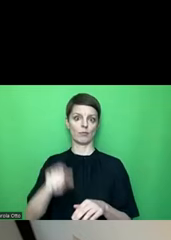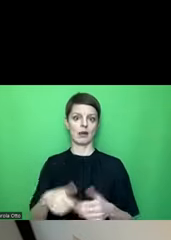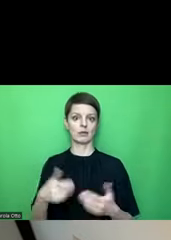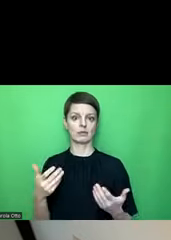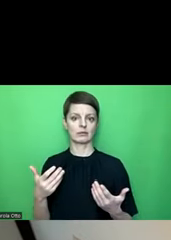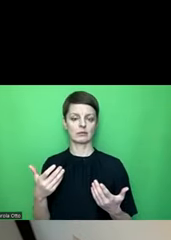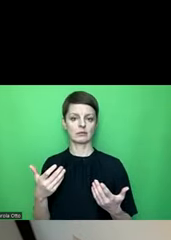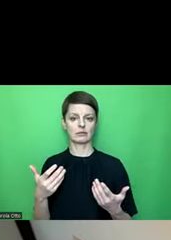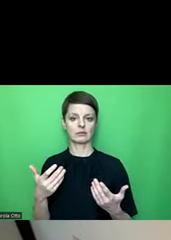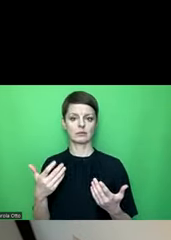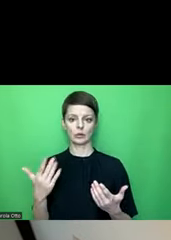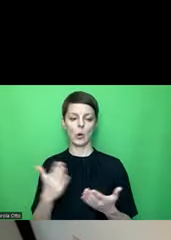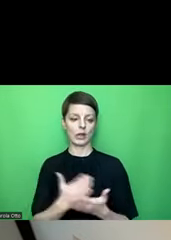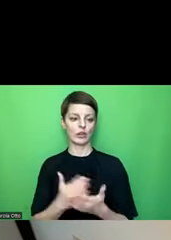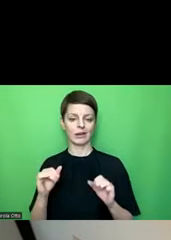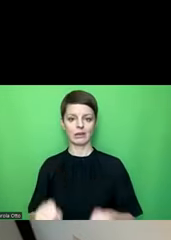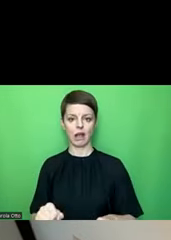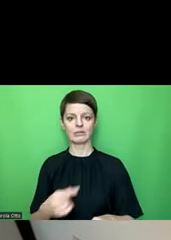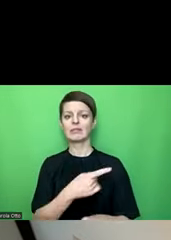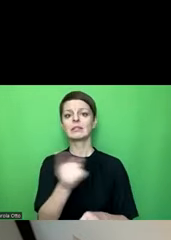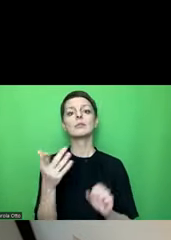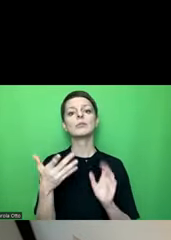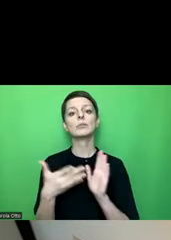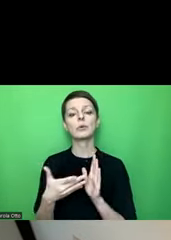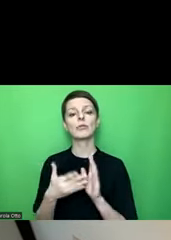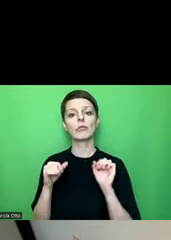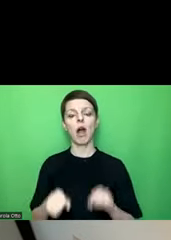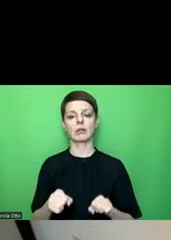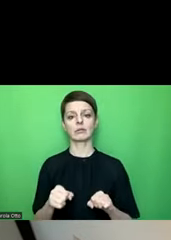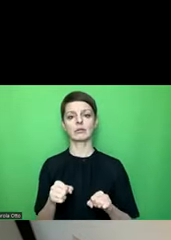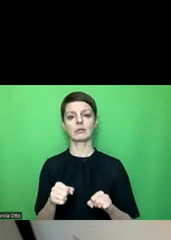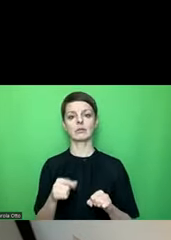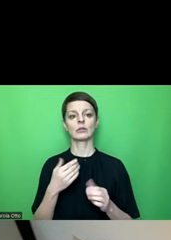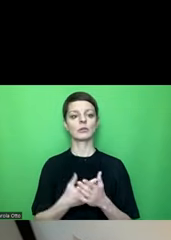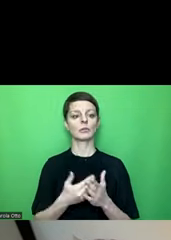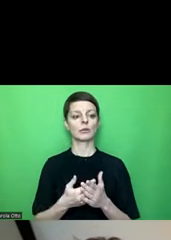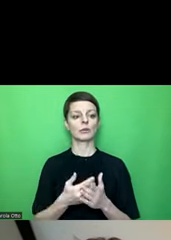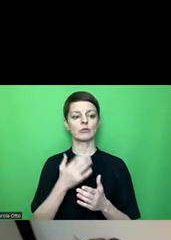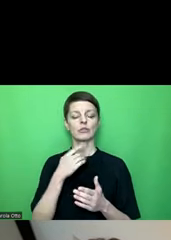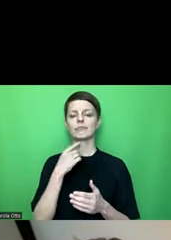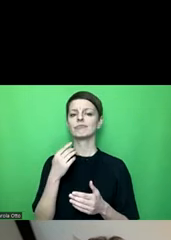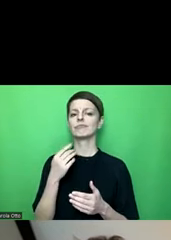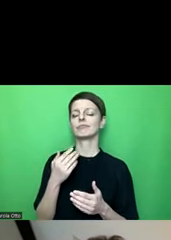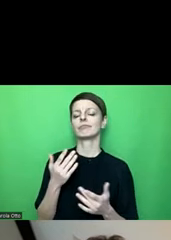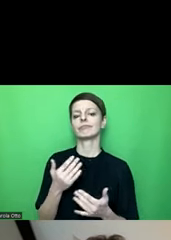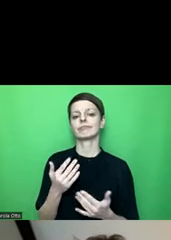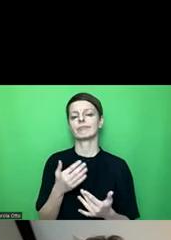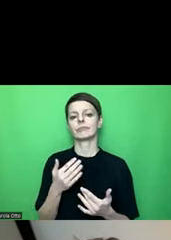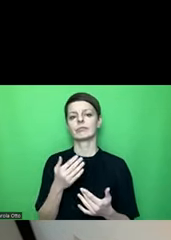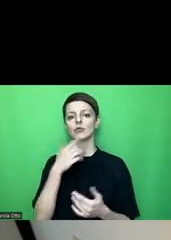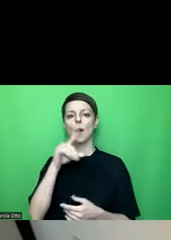Das können Sie so nachprüfen. Also, wenn wir jetzt sagen können, sagen wir doch bitte mal die